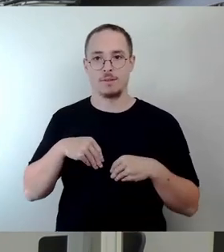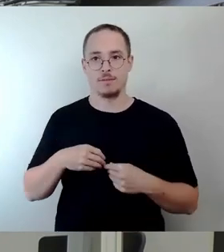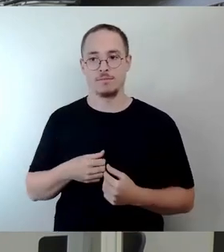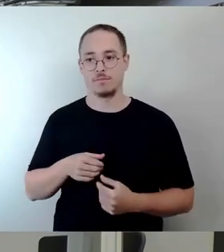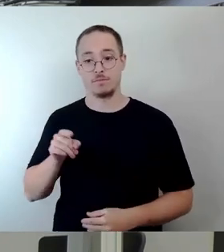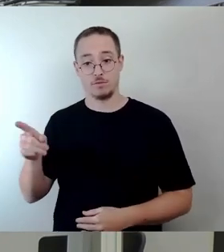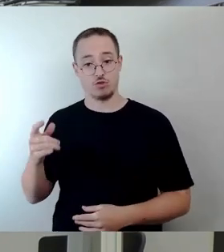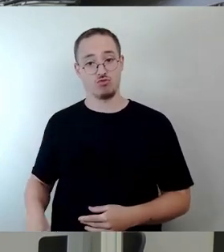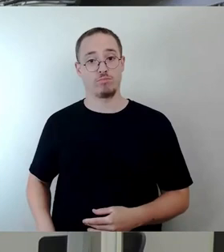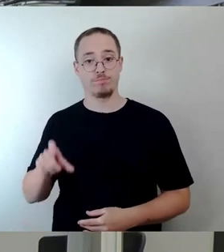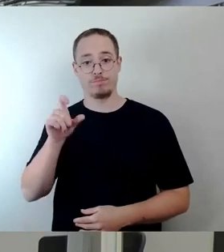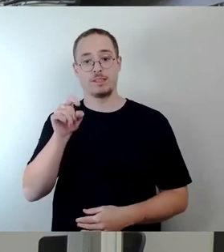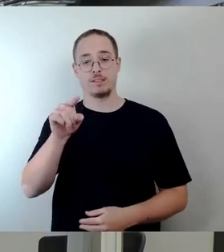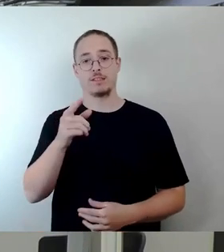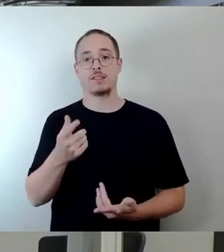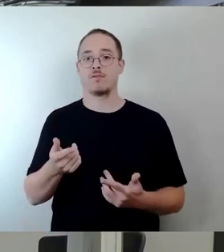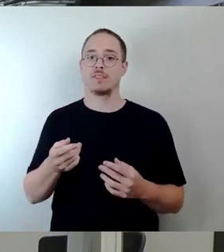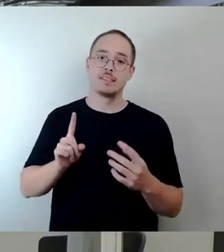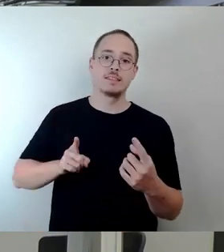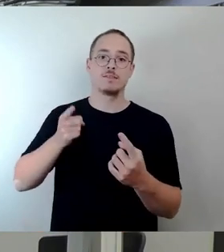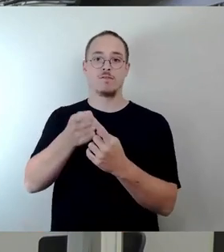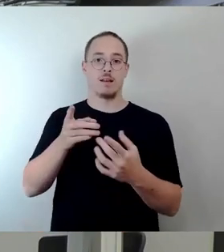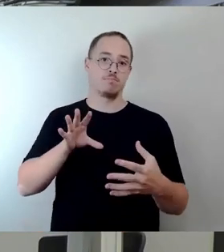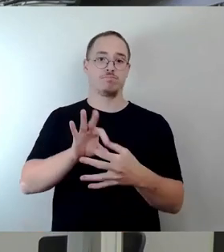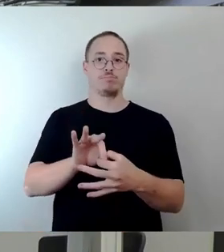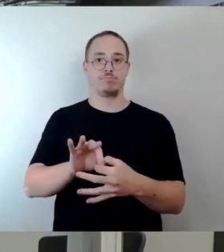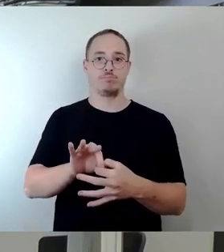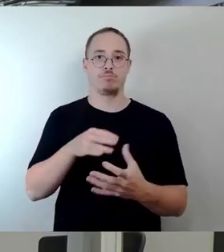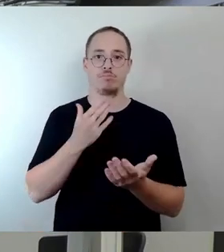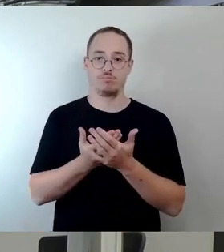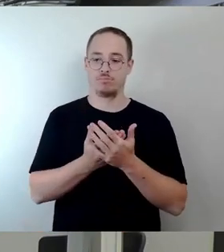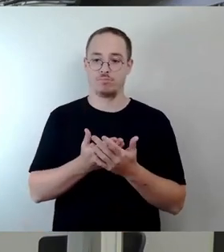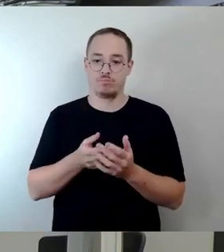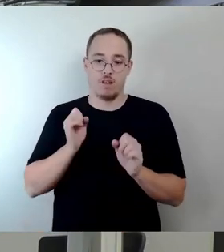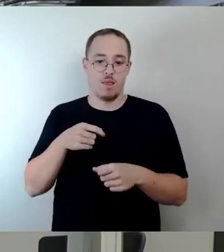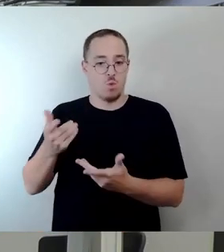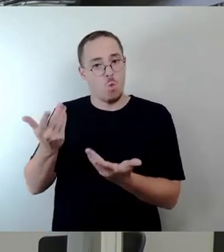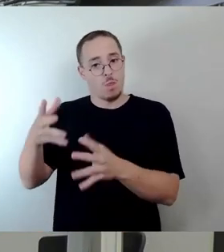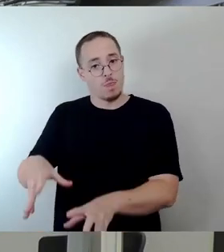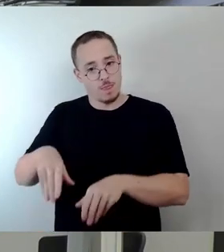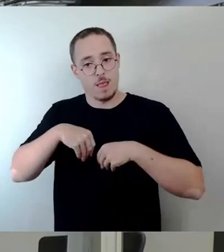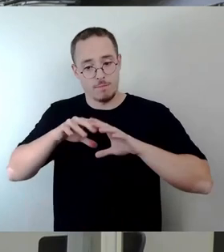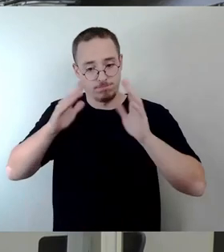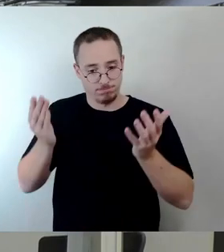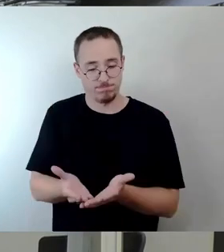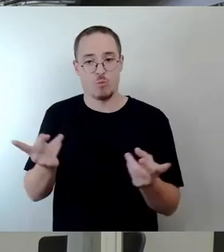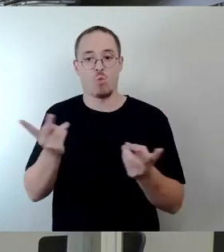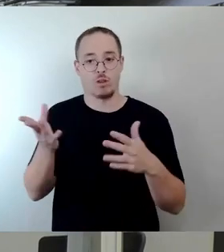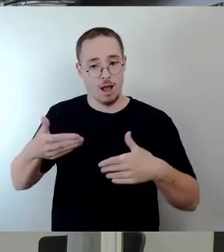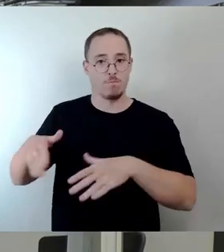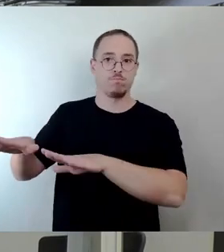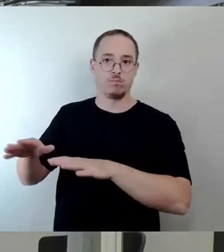Das heißt also, wir können am Ende nur das ganze Gesamtpaket nehmen oder es zurückweisen und zurückweisen werden wir es nicht, weil es, wie gesagt,